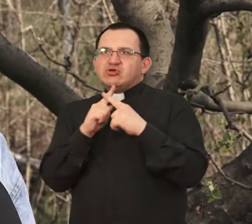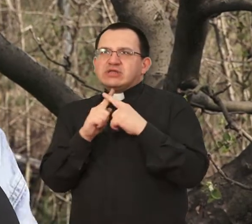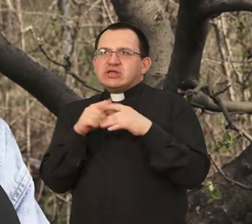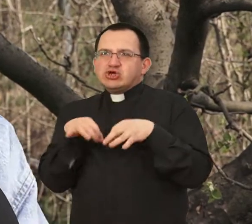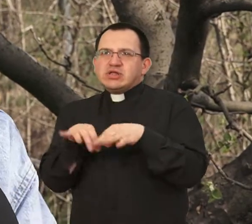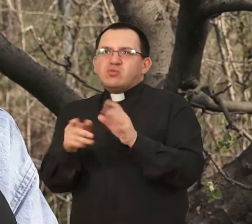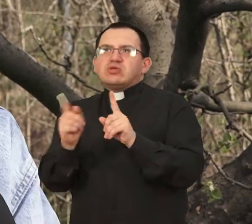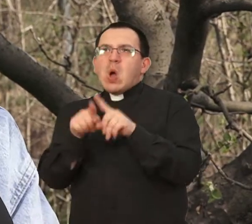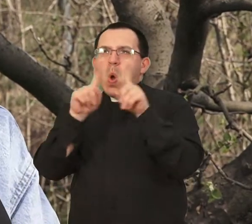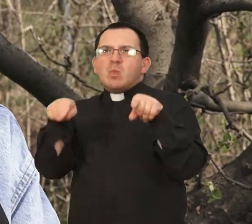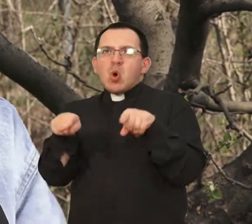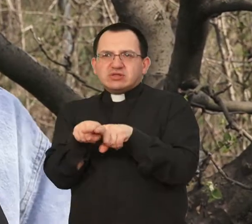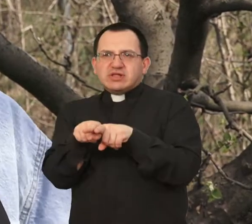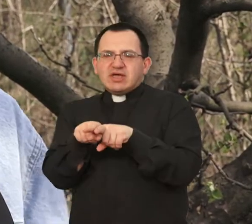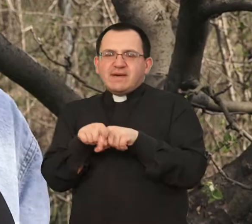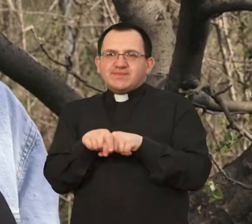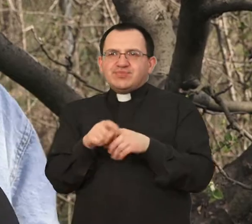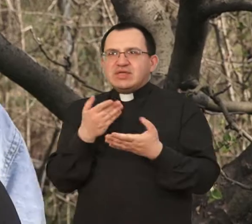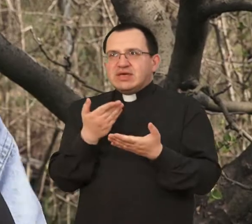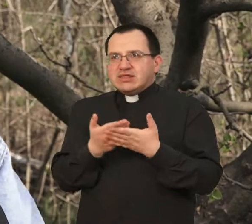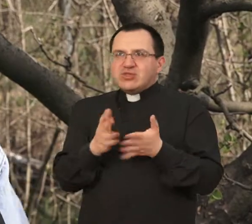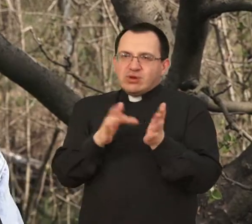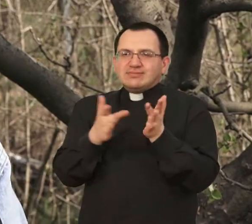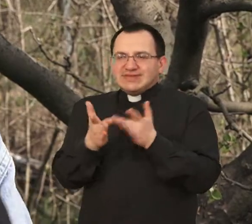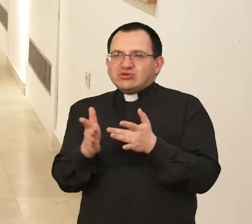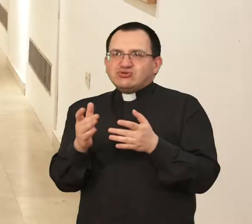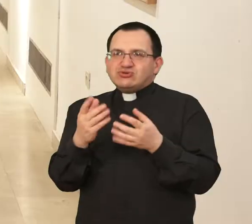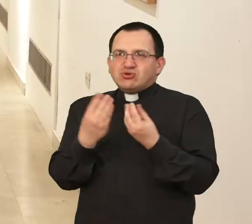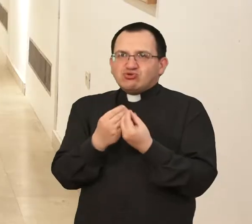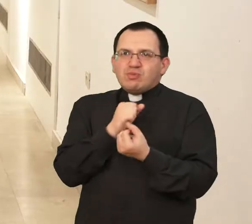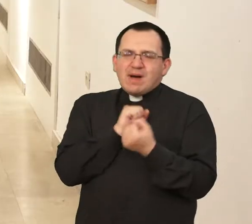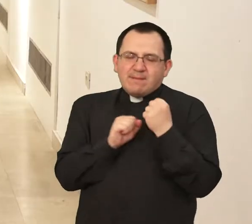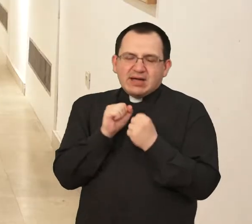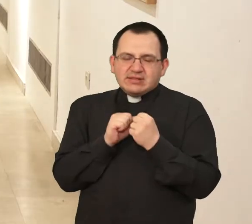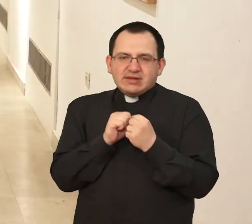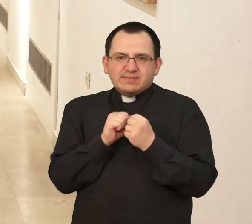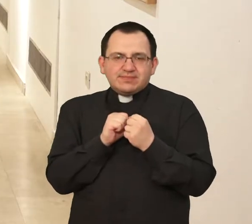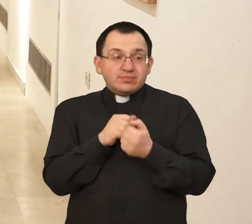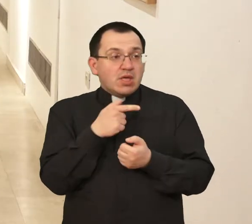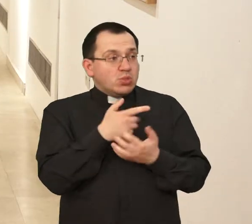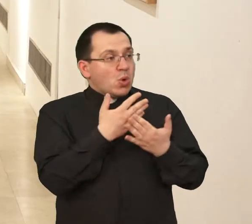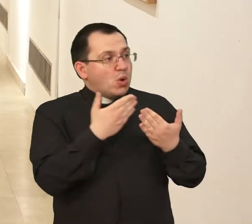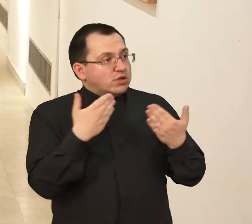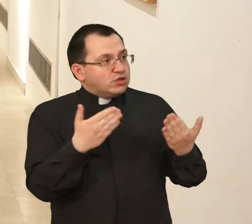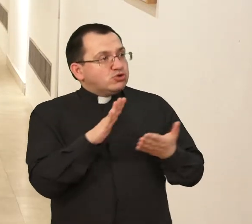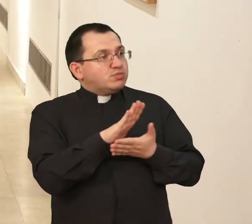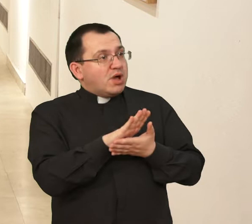kao postaje križnog puta, pa je zato ono s Isusom u patnji. Izložba, dakle, započinje